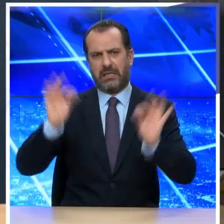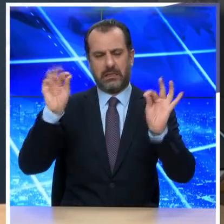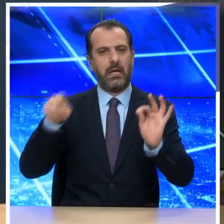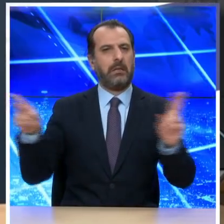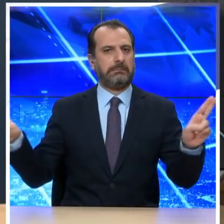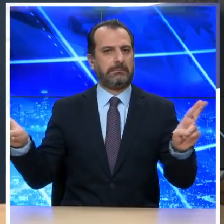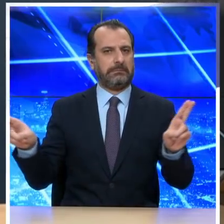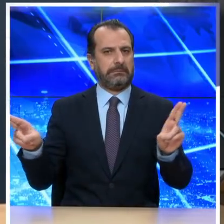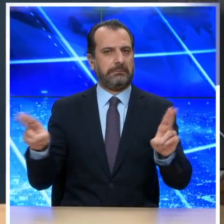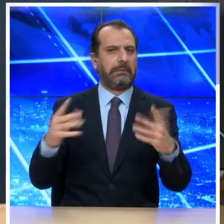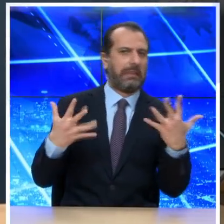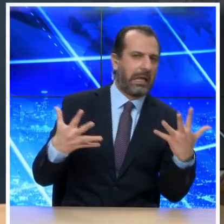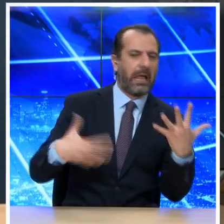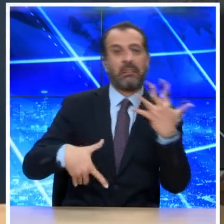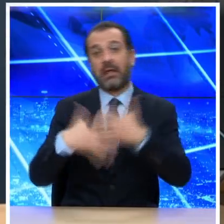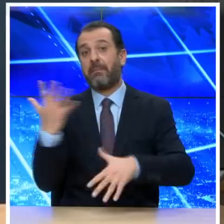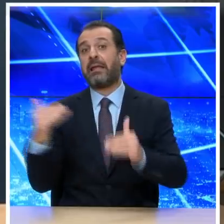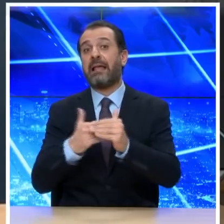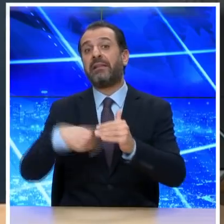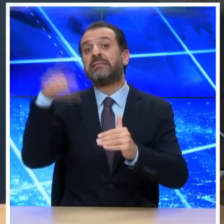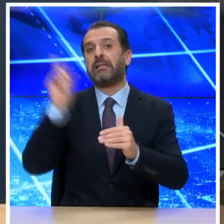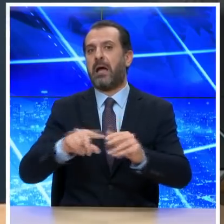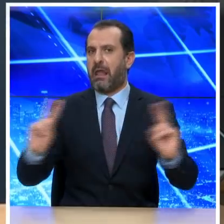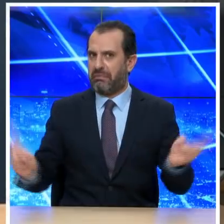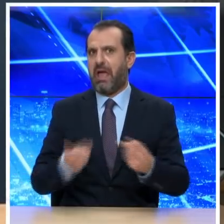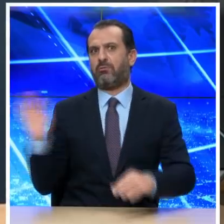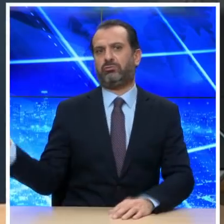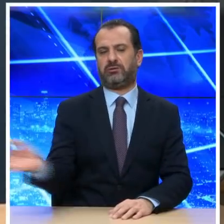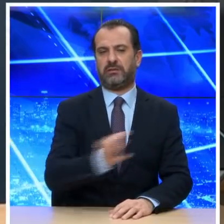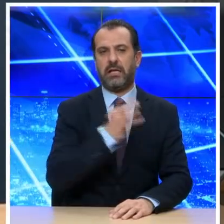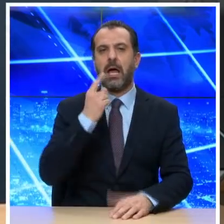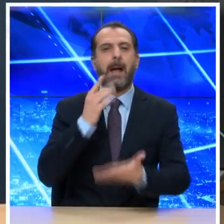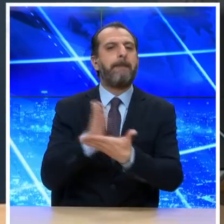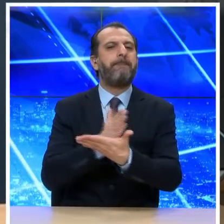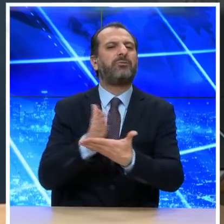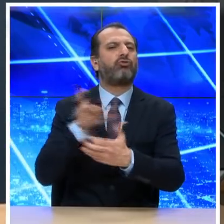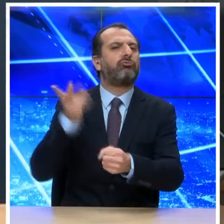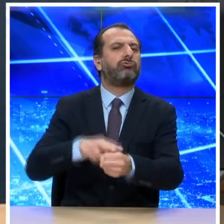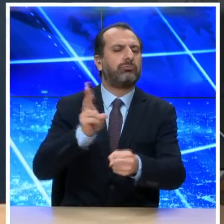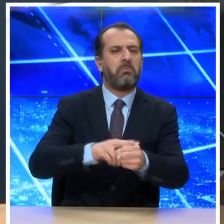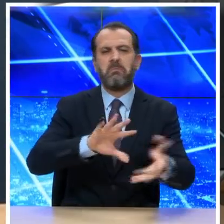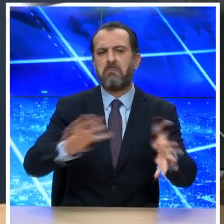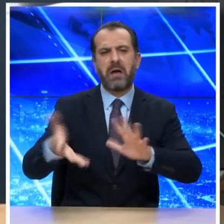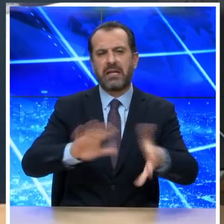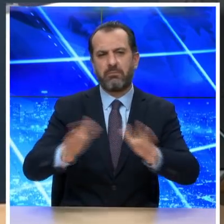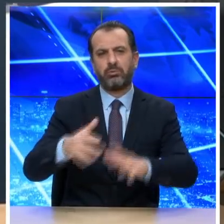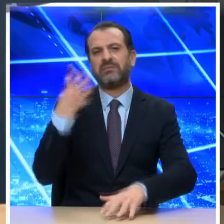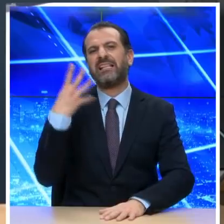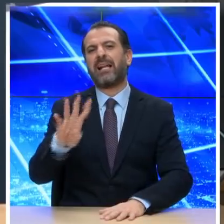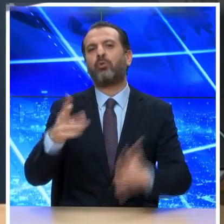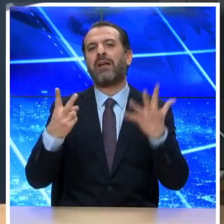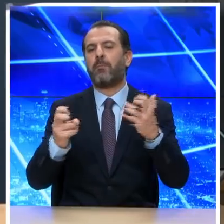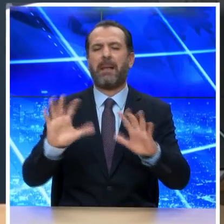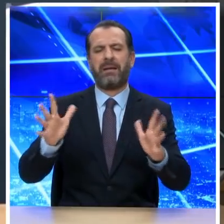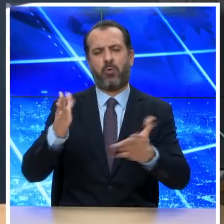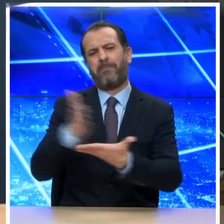υποχωρήσει πλέον στις 10 με 15.000 διαγνώσεις ανά ημέρα, με σταθεροποίηση του μέσου όρου νεκρών, ανά ημέρα περίπου στους 470.